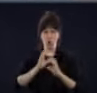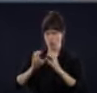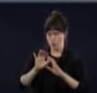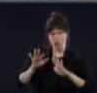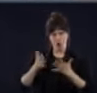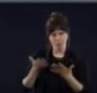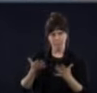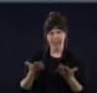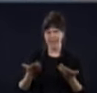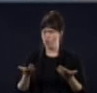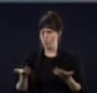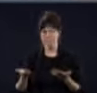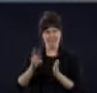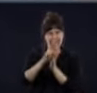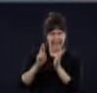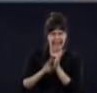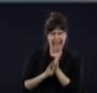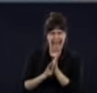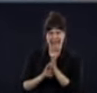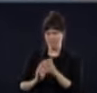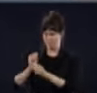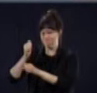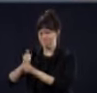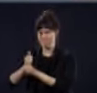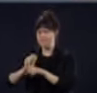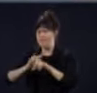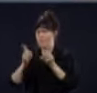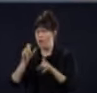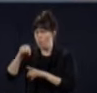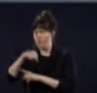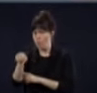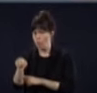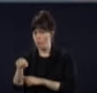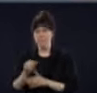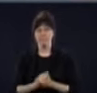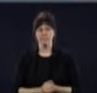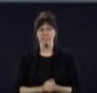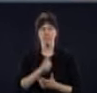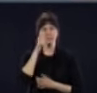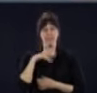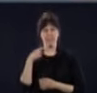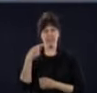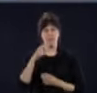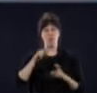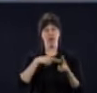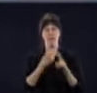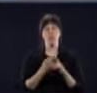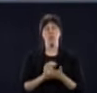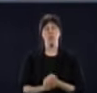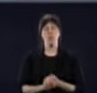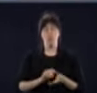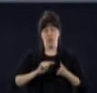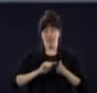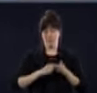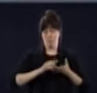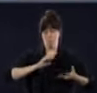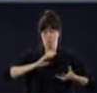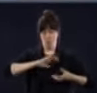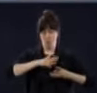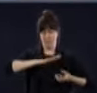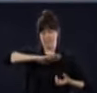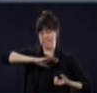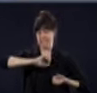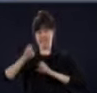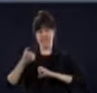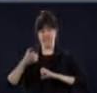qui vont être applicables chez elles? On travaille depuis le début de très près avec les communautés en question. D'ailleurs, si vous